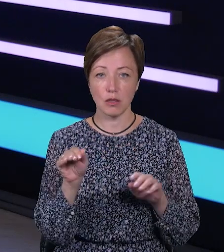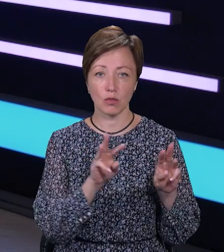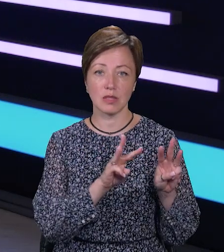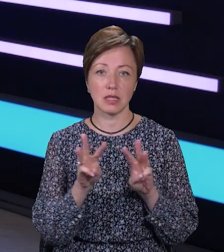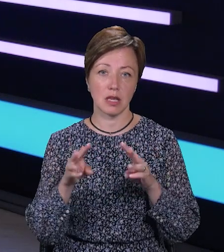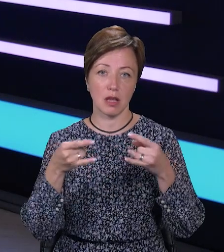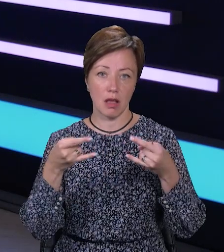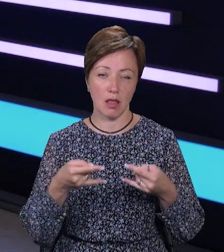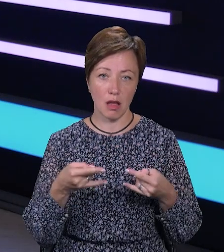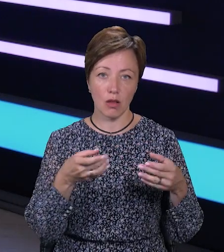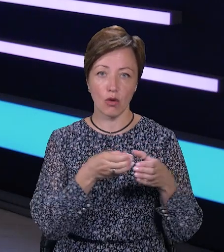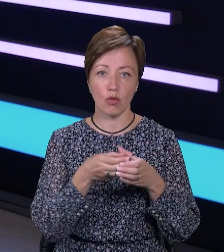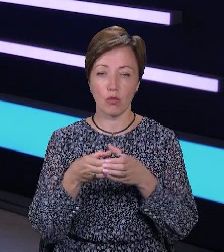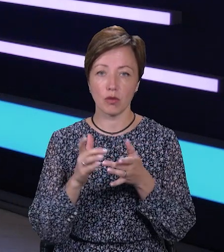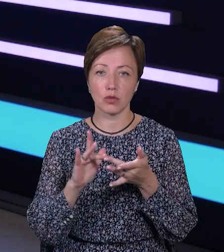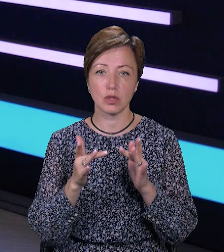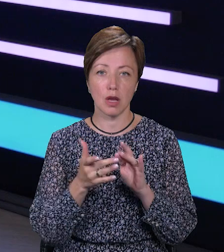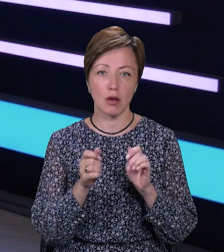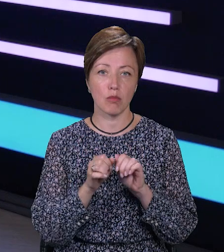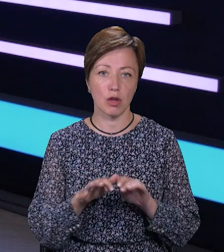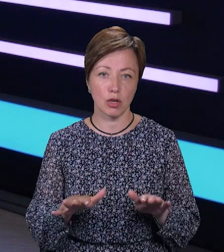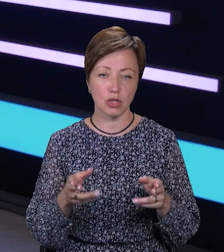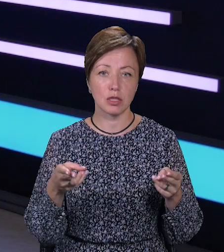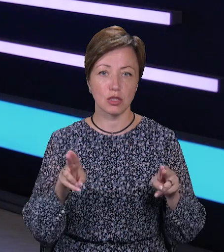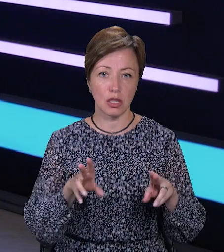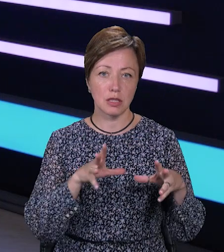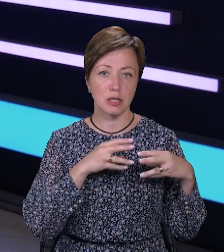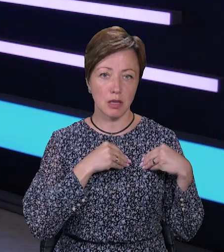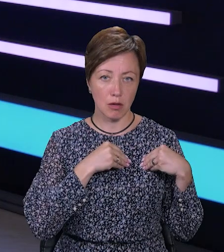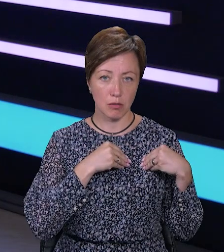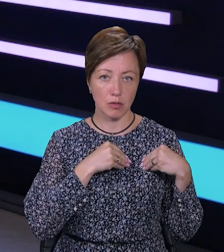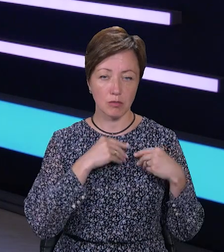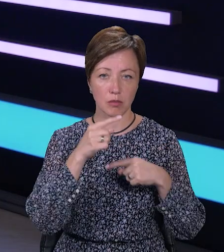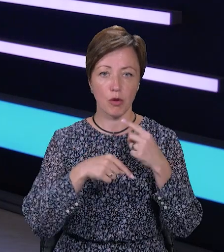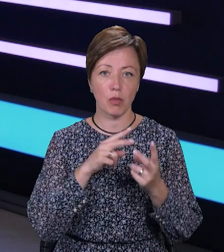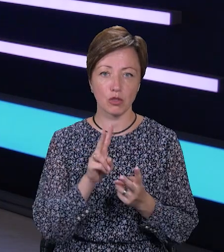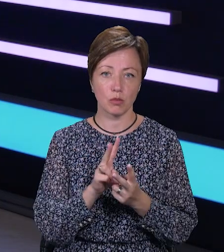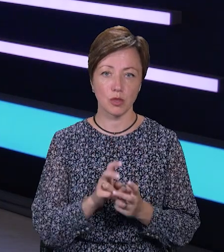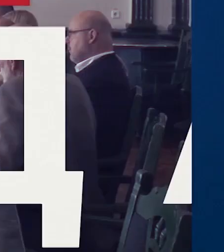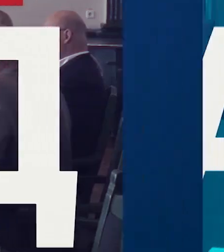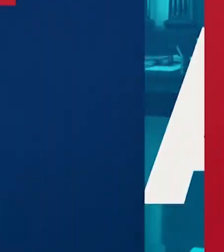сайті каналу та у групах у соціальних мережах. Залишайтеся з нами, побачимось!